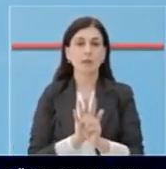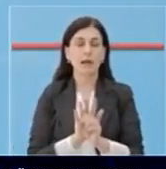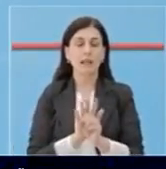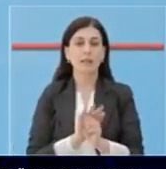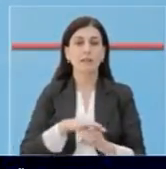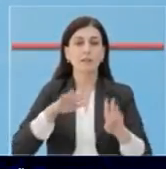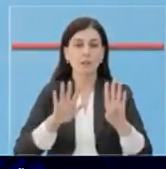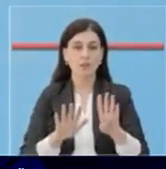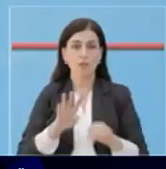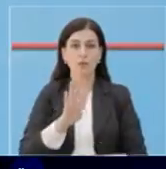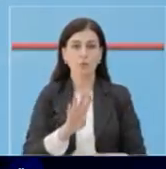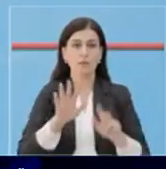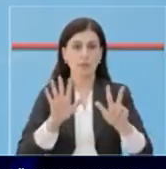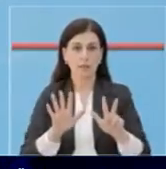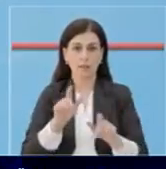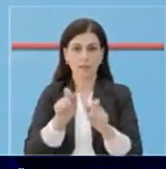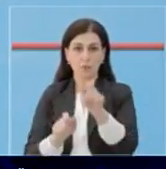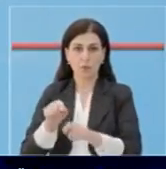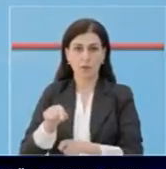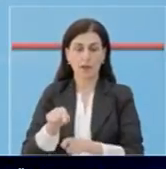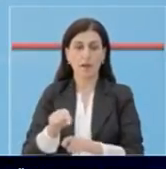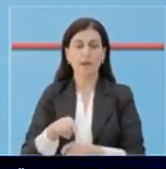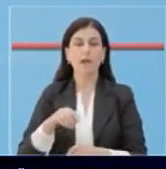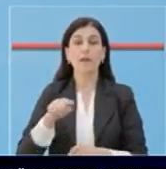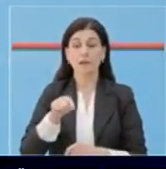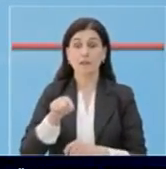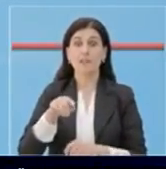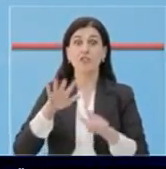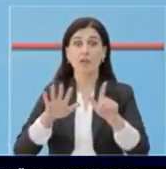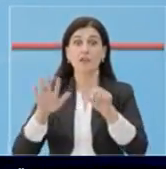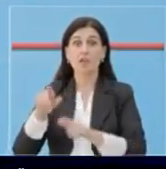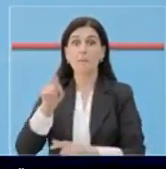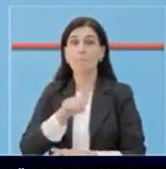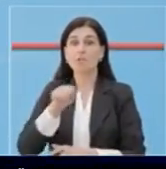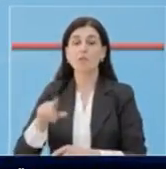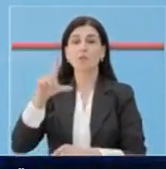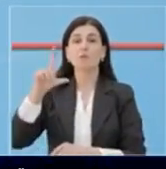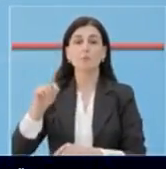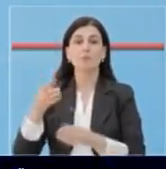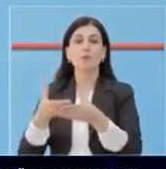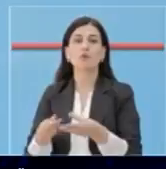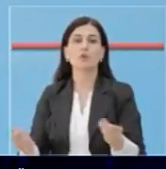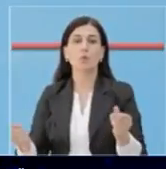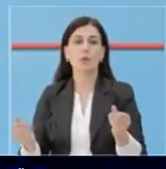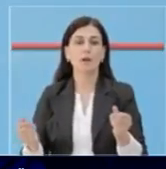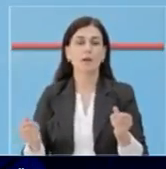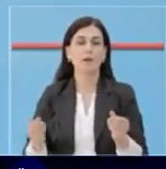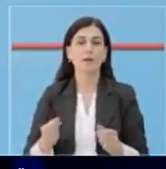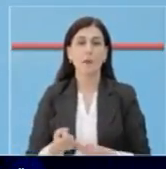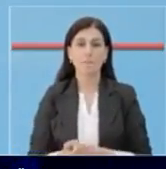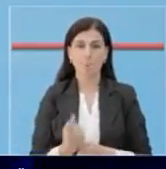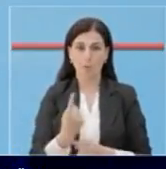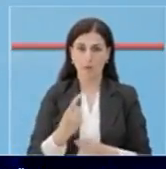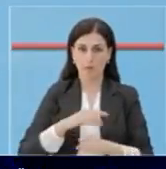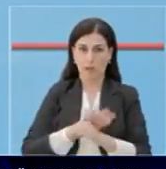928 qytetarë. Prejtyre, rrëth 77% janë të shuruar. Në dhëndin ton janë